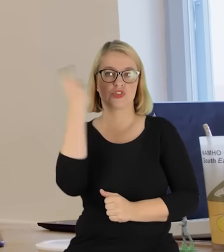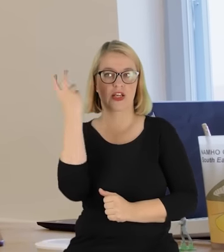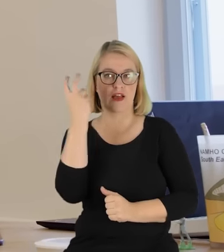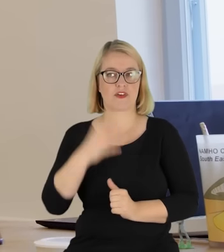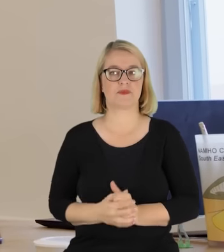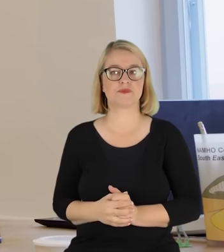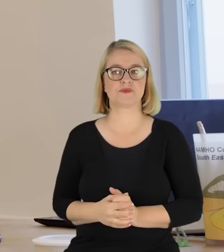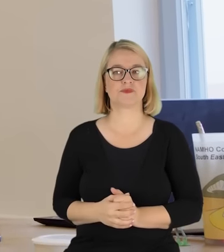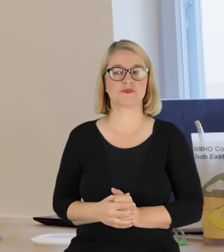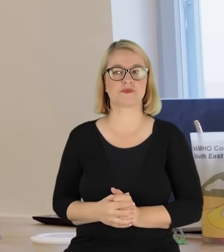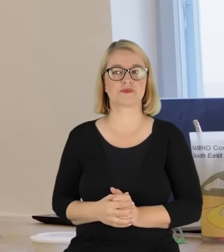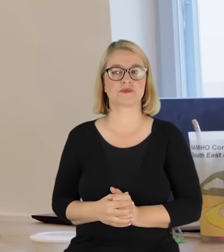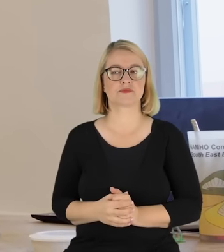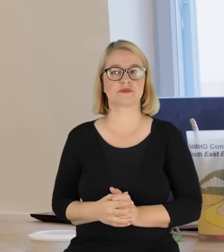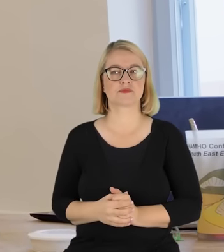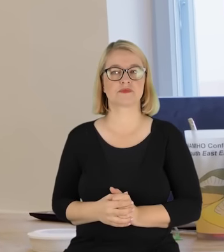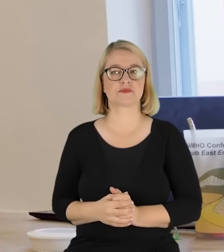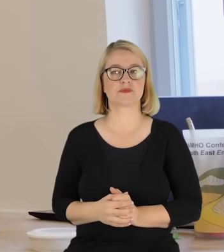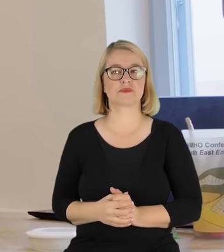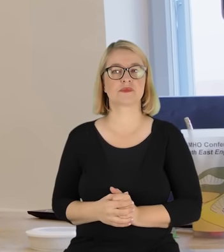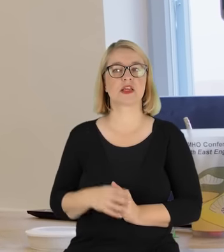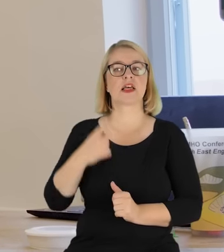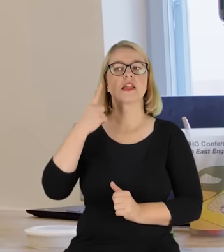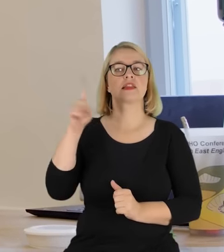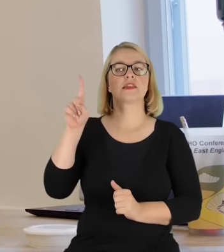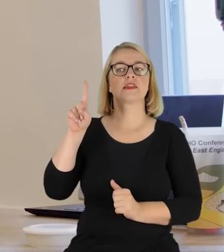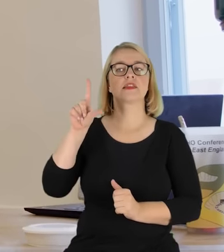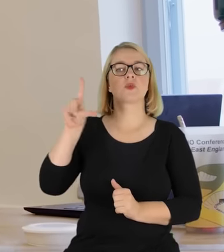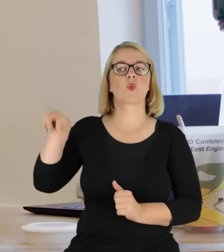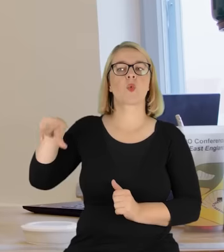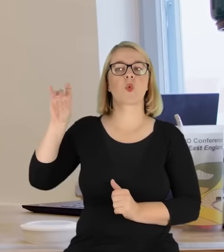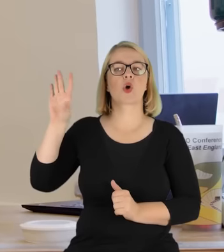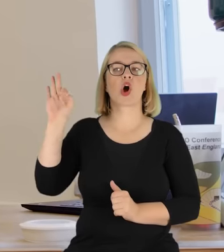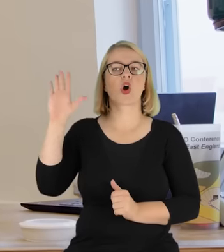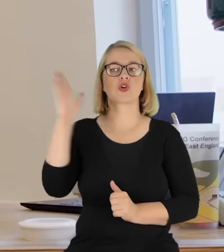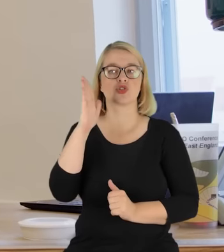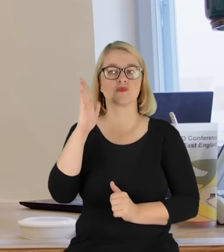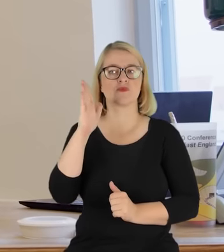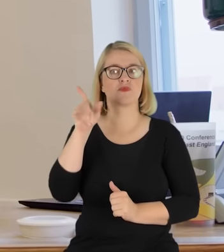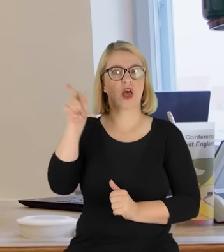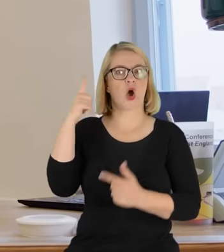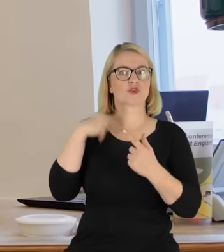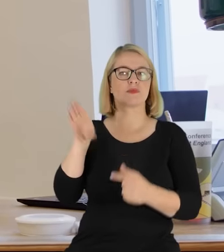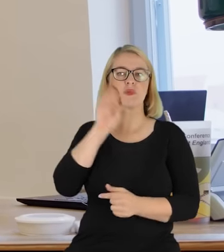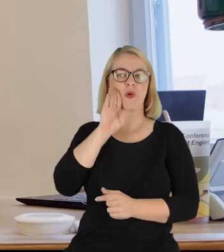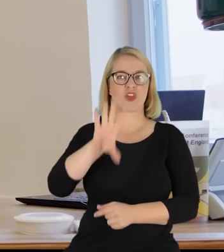to to, że Alfons Długosz to ta osoba prawie, że święta,